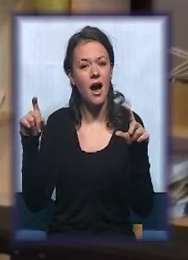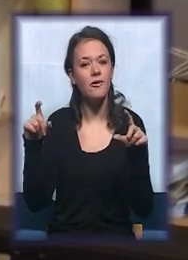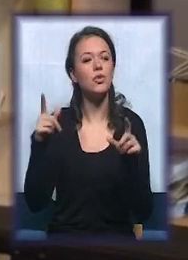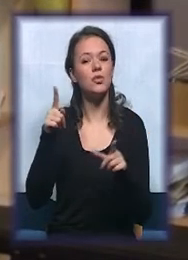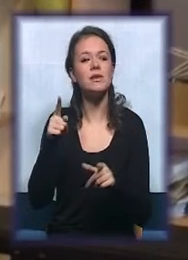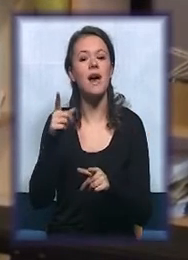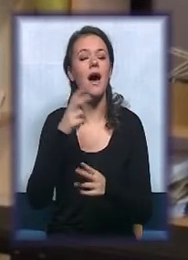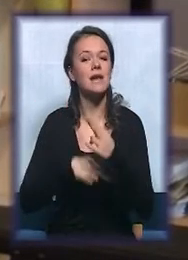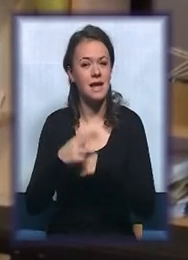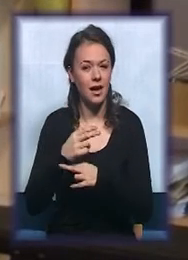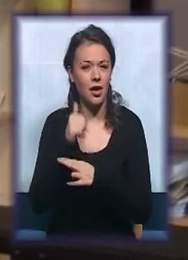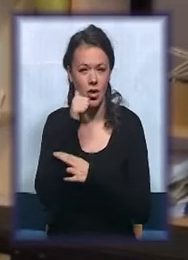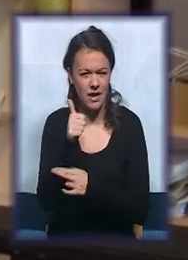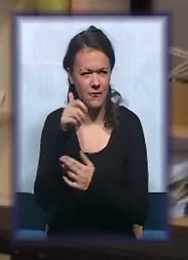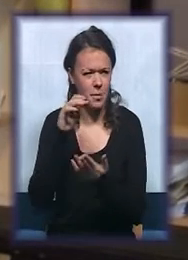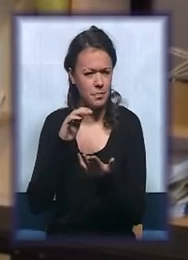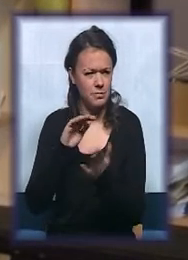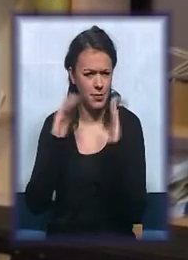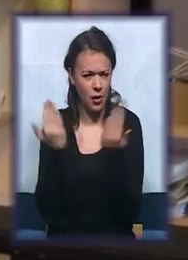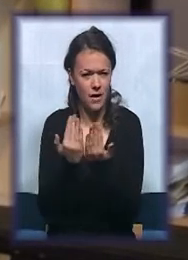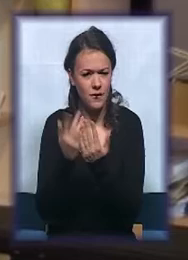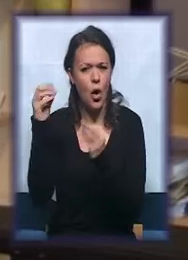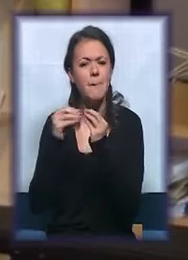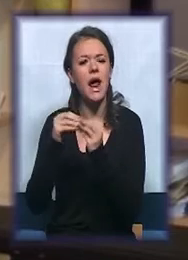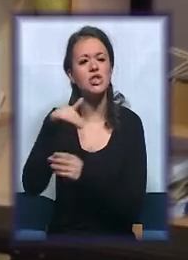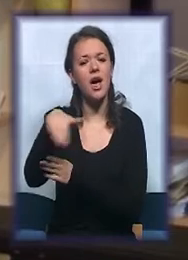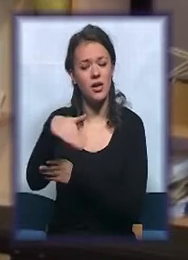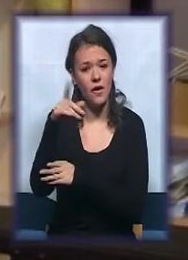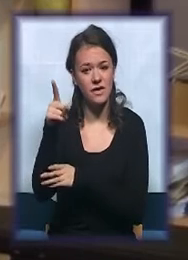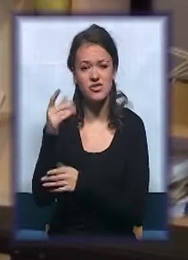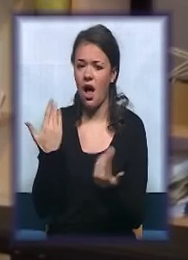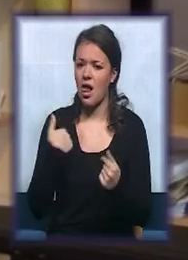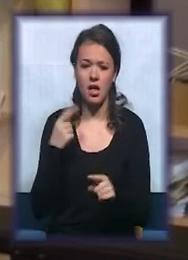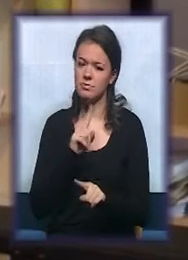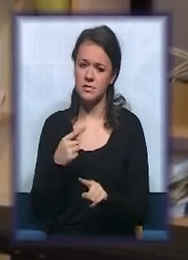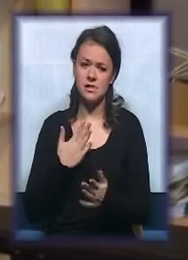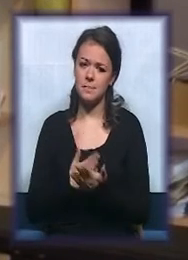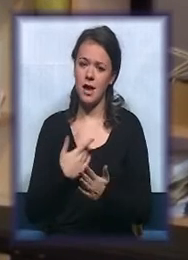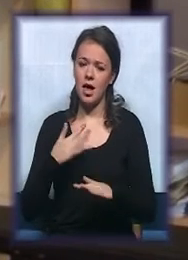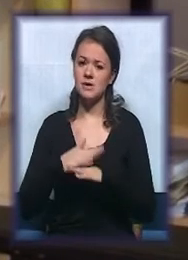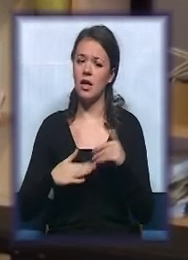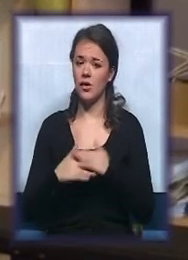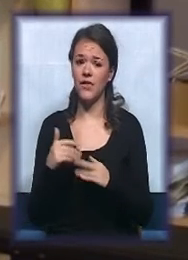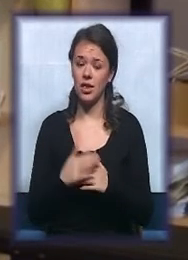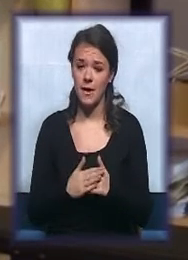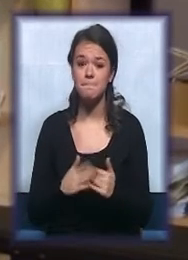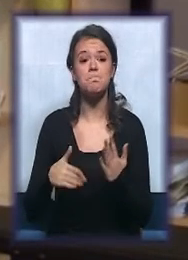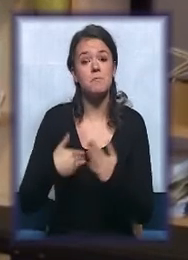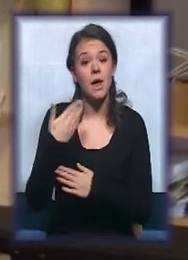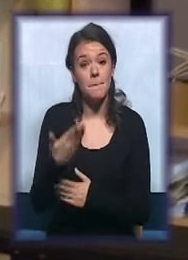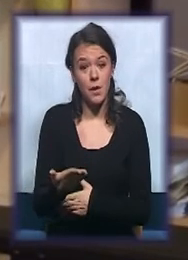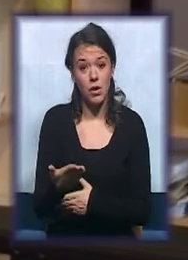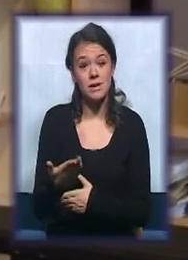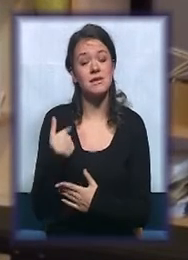boravku. To je u braći Jerković. Međutim, nisam bila zadovoljna i onda se mi je odatle